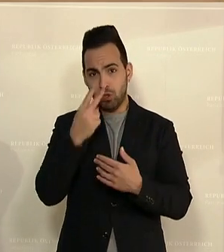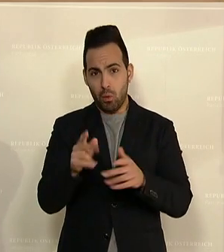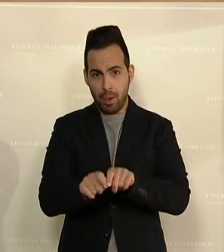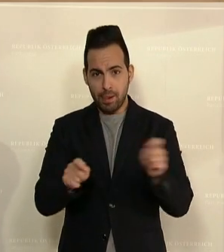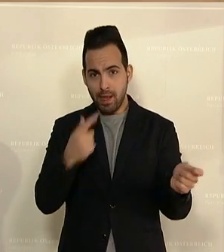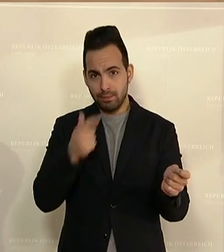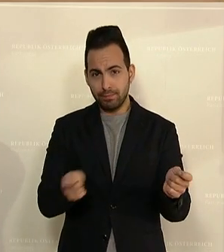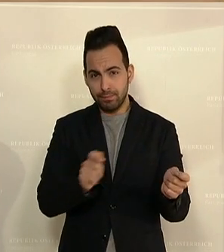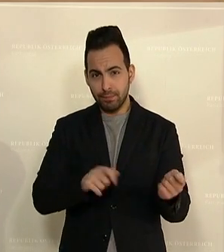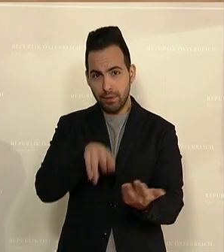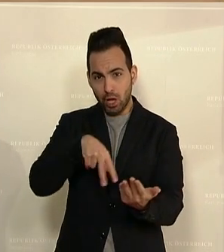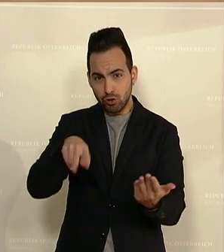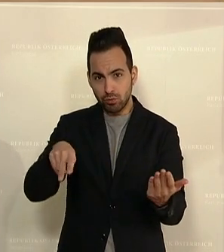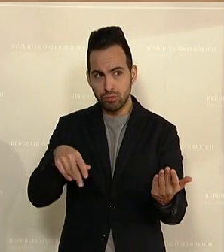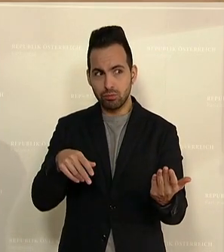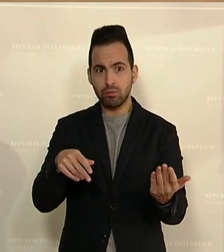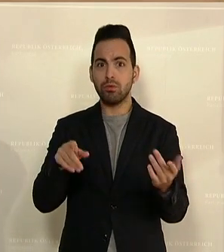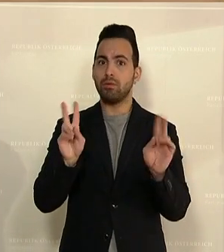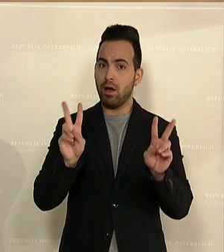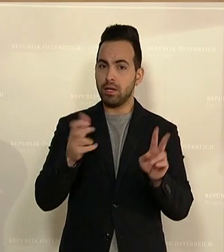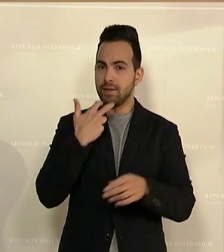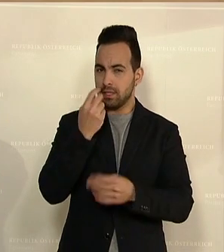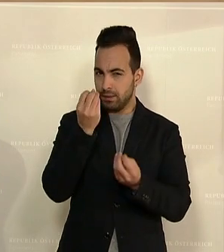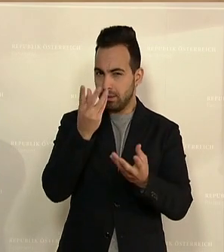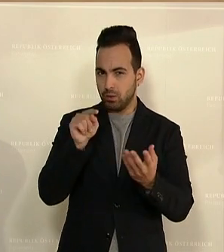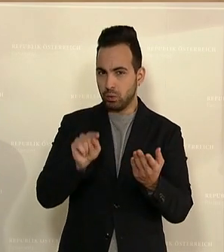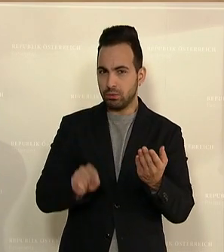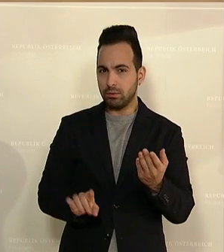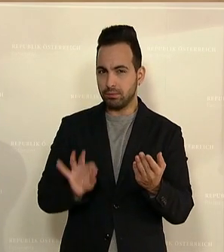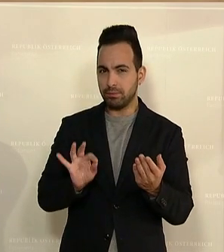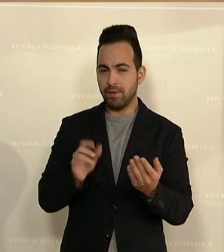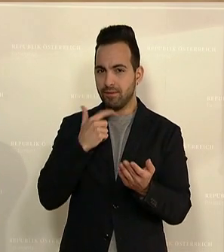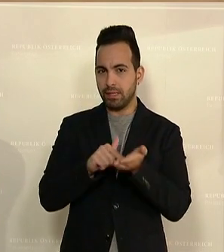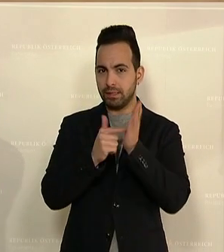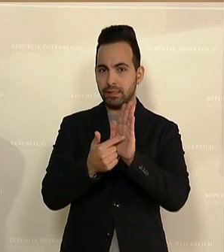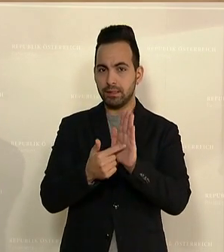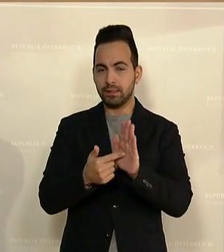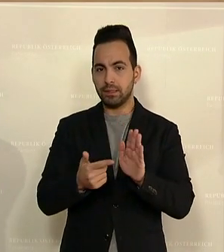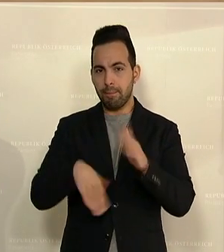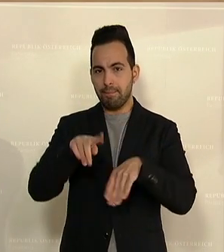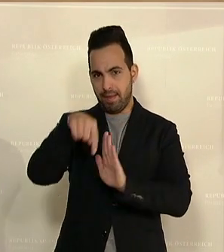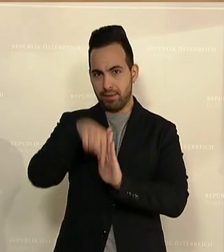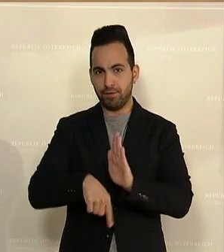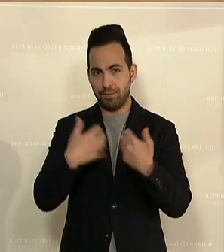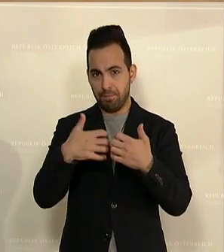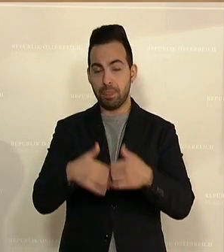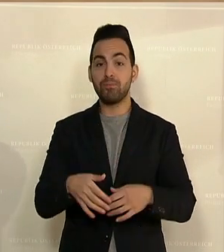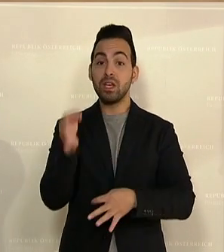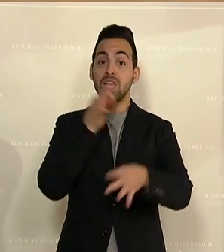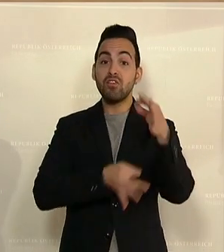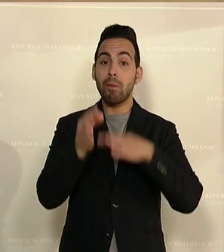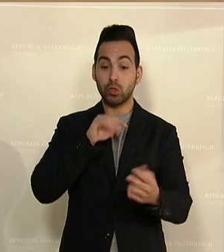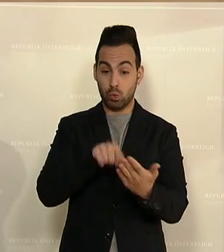genau durchliest und anschaut. Und ich möchte da kurz meine Ausführungen dazu bringen. Diese Infos